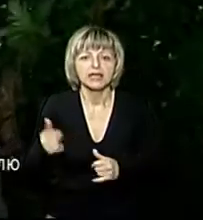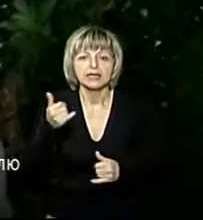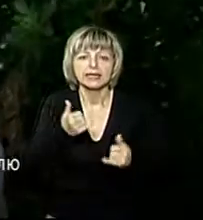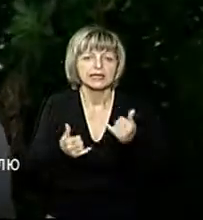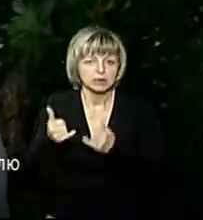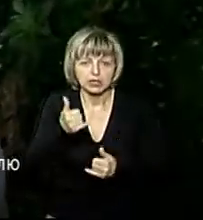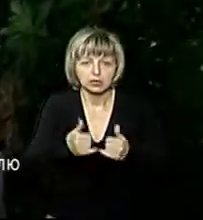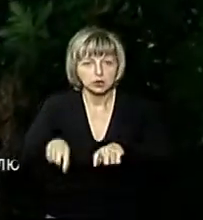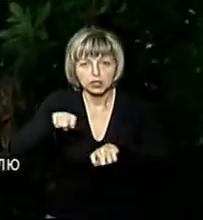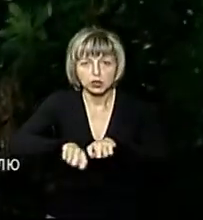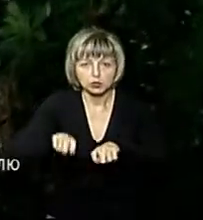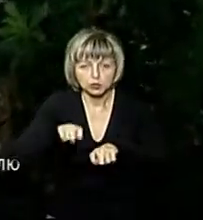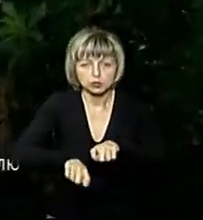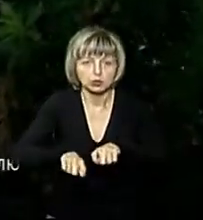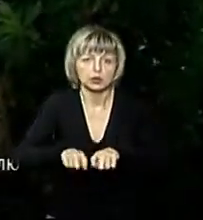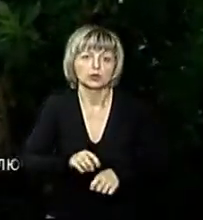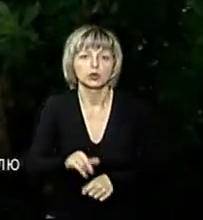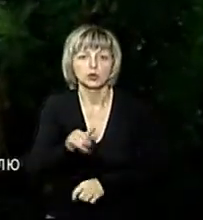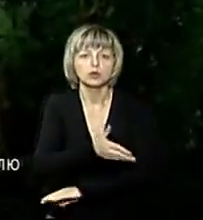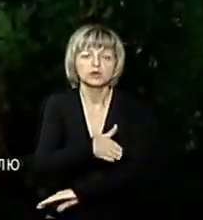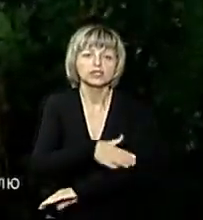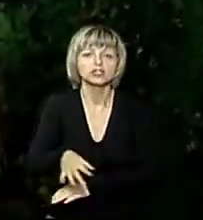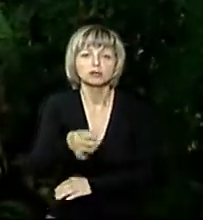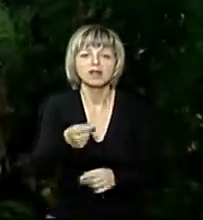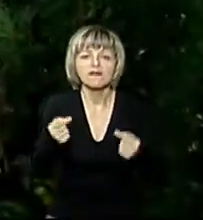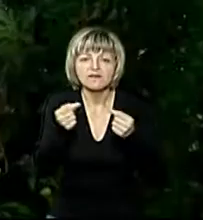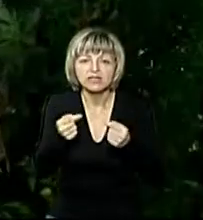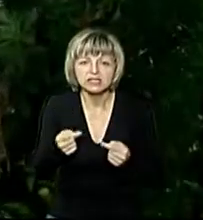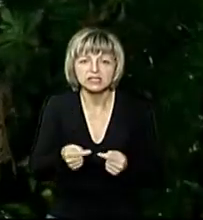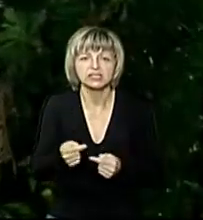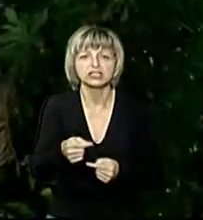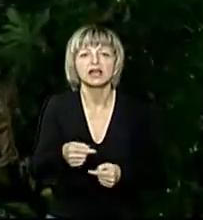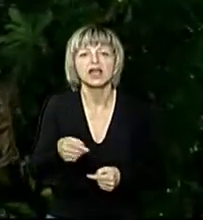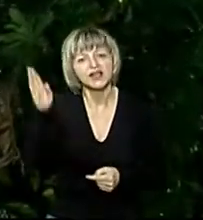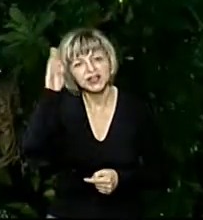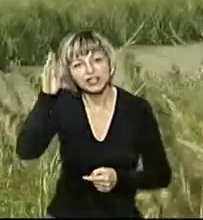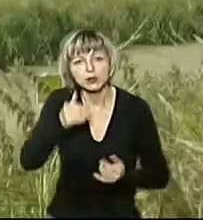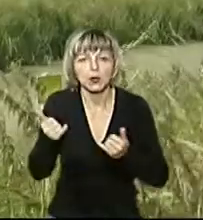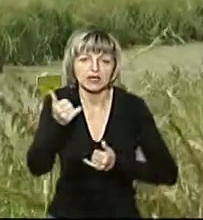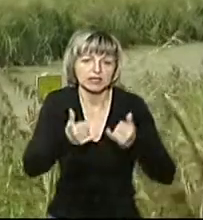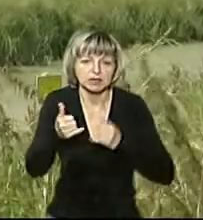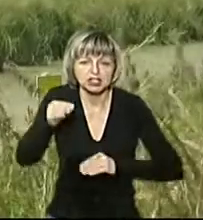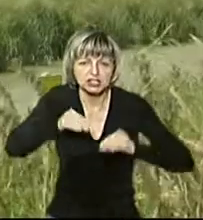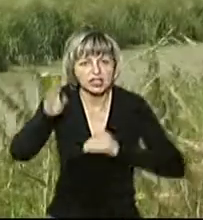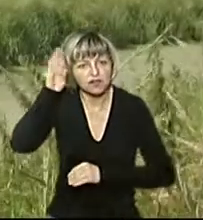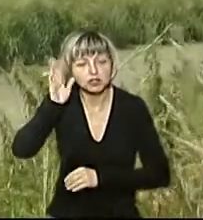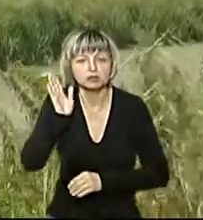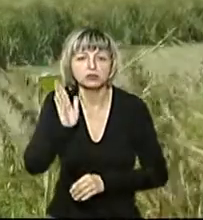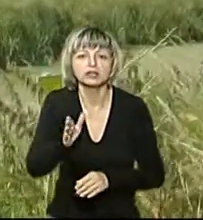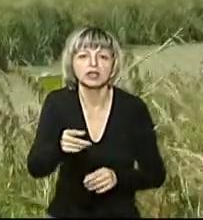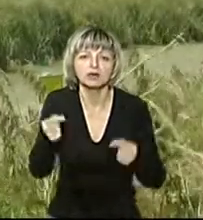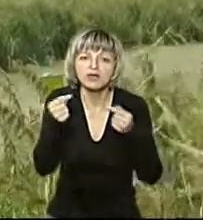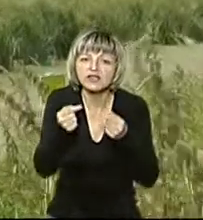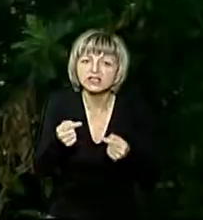контролю Державної екологічної інспекції у Волинській області для визначення гідрохімічних показників дослідження. Ми будемо тут визначати